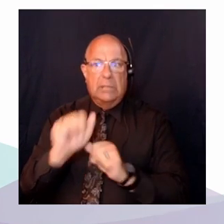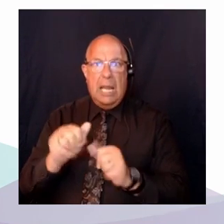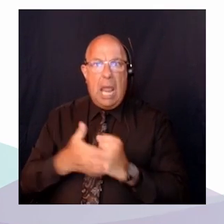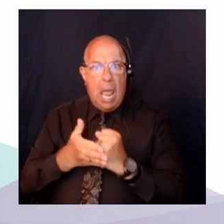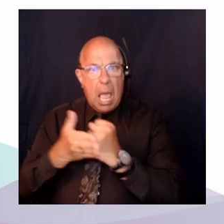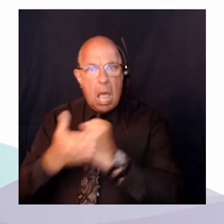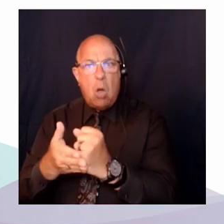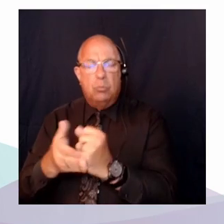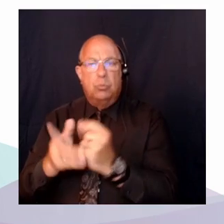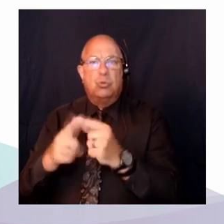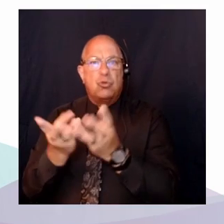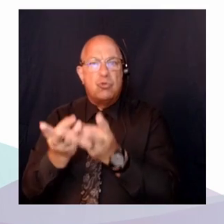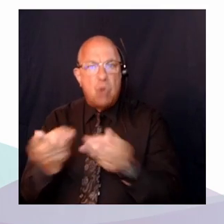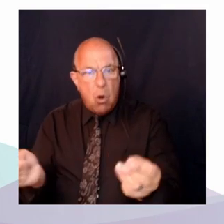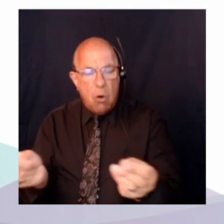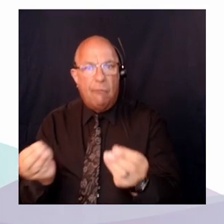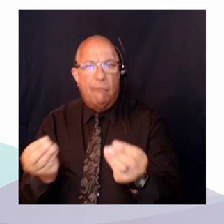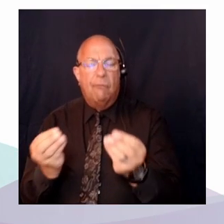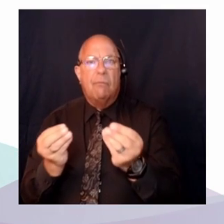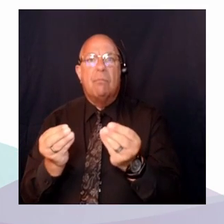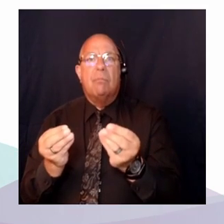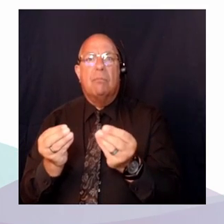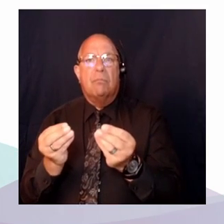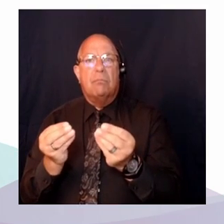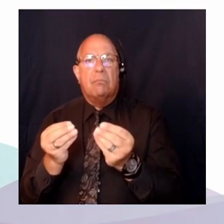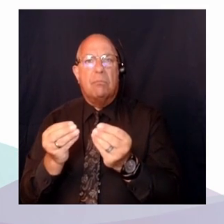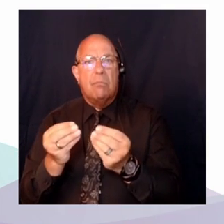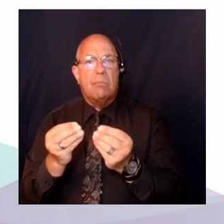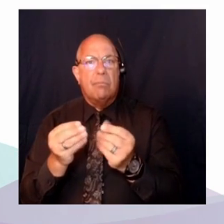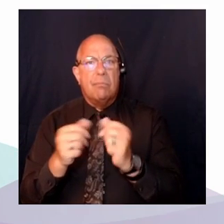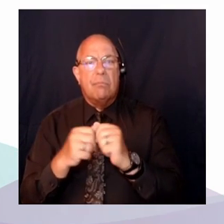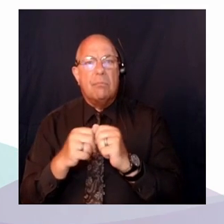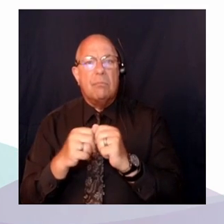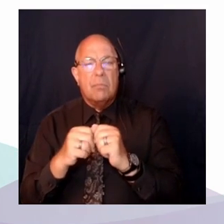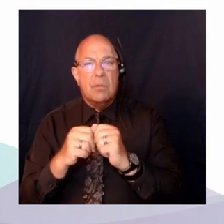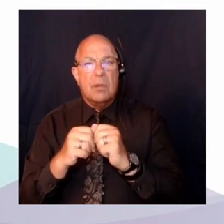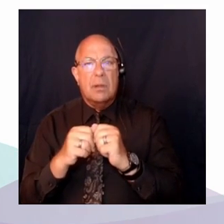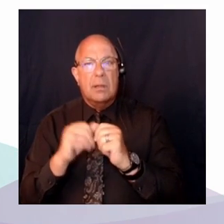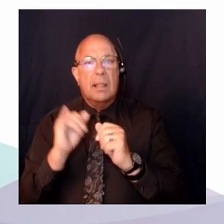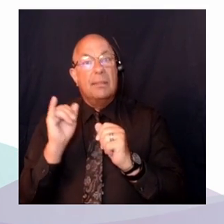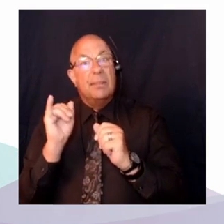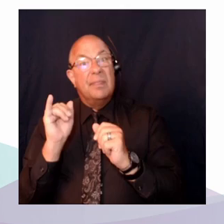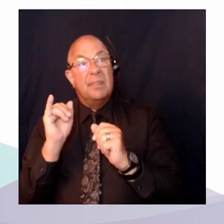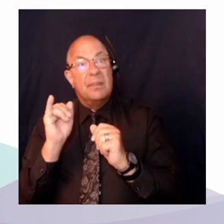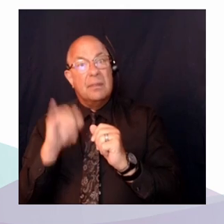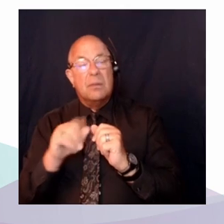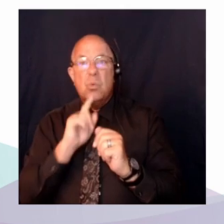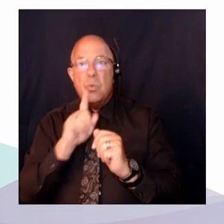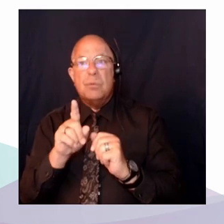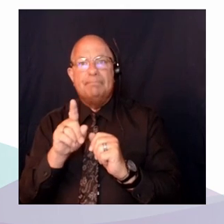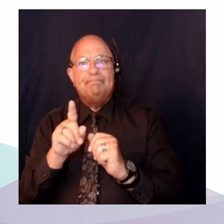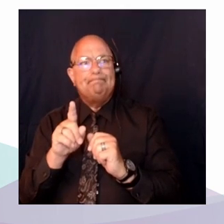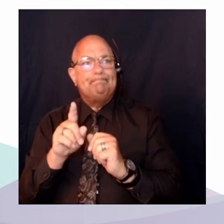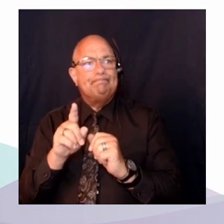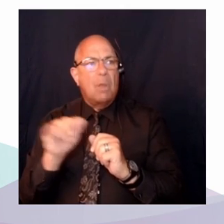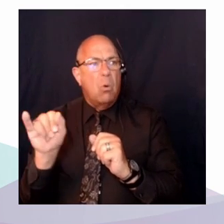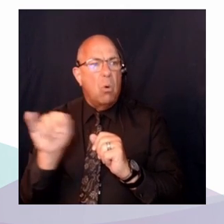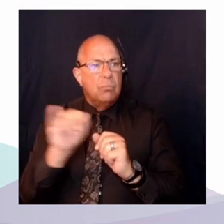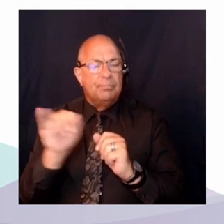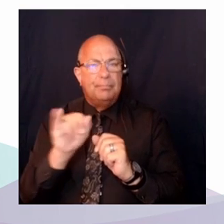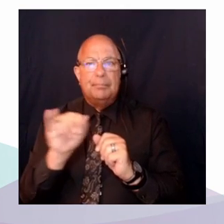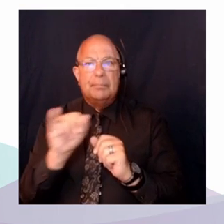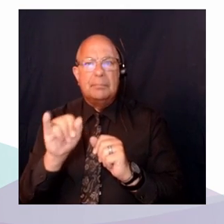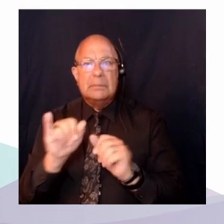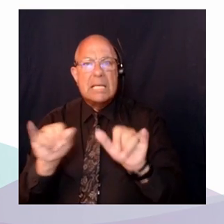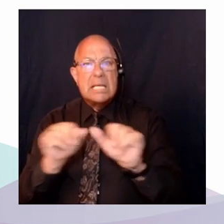en fait toucher les causes systémiques des atteintes aux droits. Donc le parallèle est tout à fait approprié et offre un